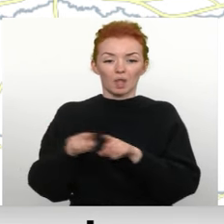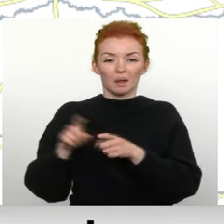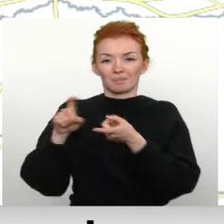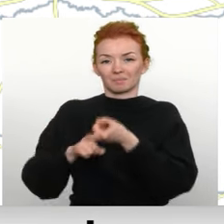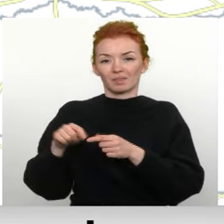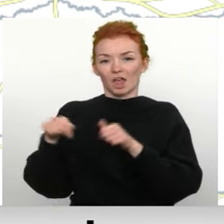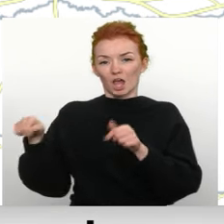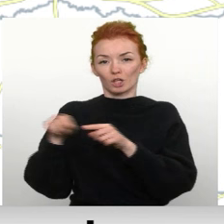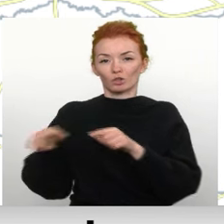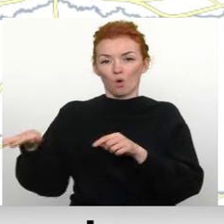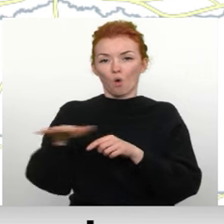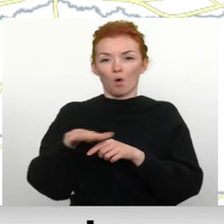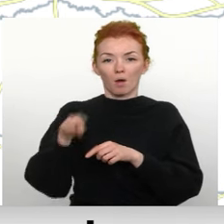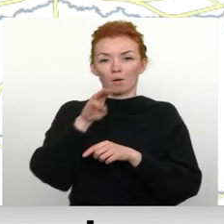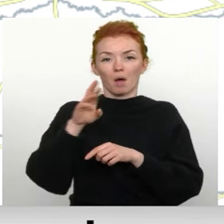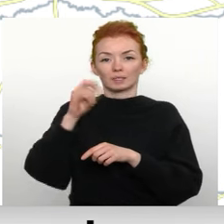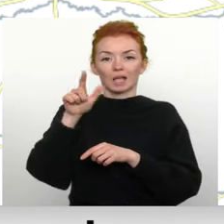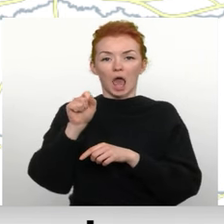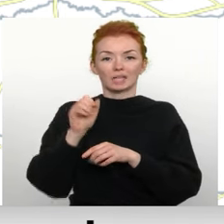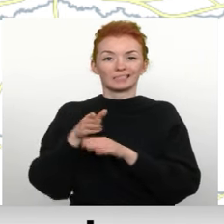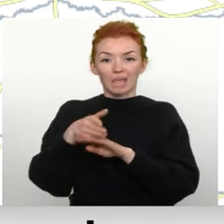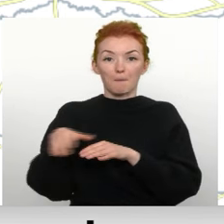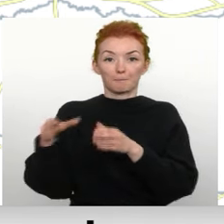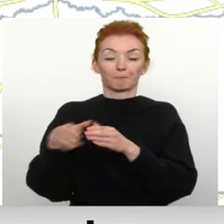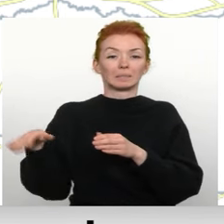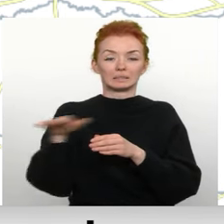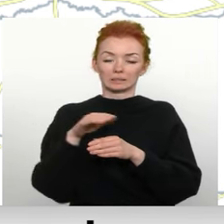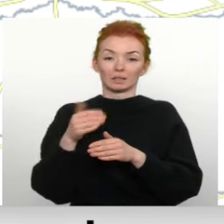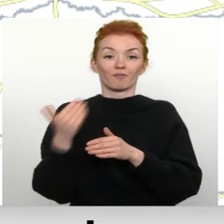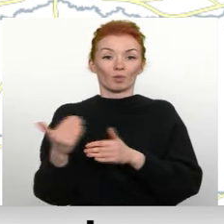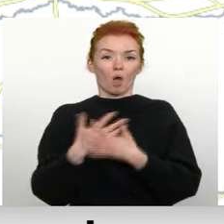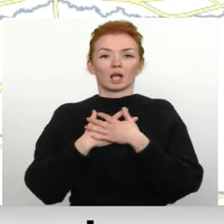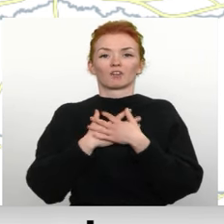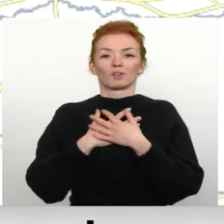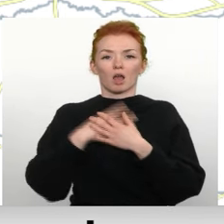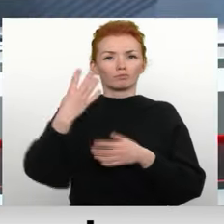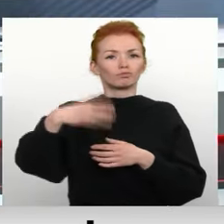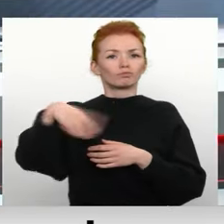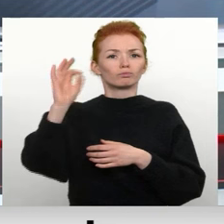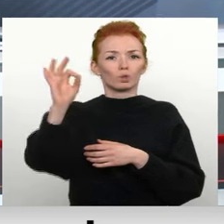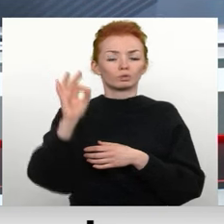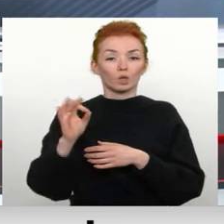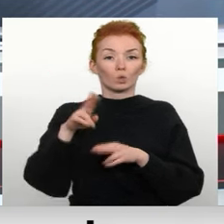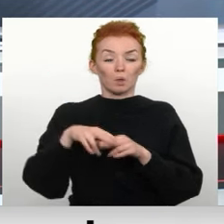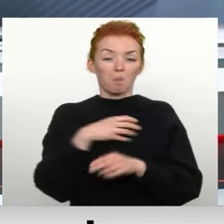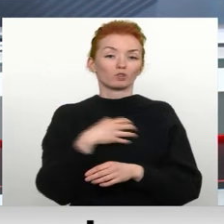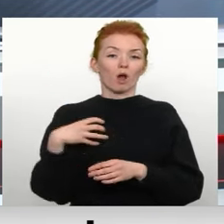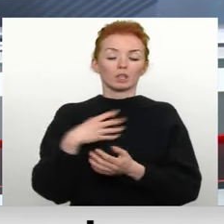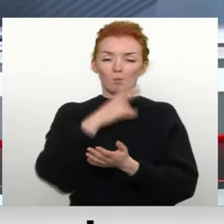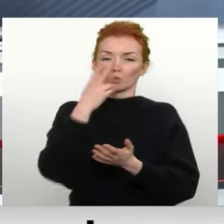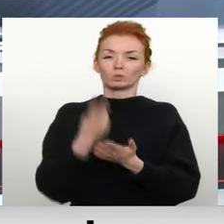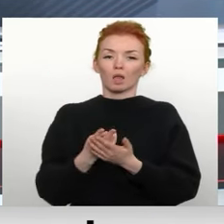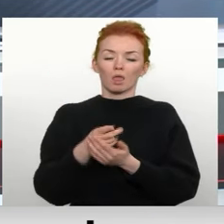apkājumi, tautās augstāt pār Mārsilu ciemu, bija tādi, kurā aktivitāte bija vairāk kā 40 procenti, kas pašvaldības ieskatā bija